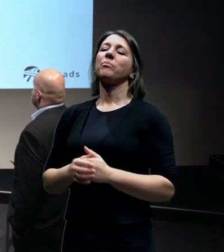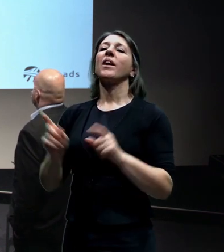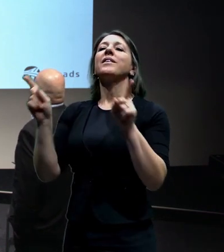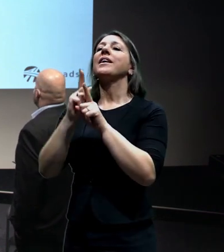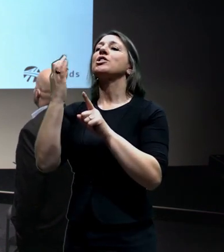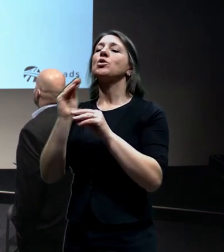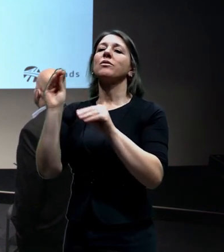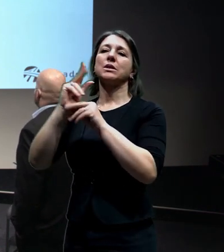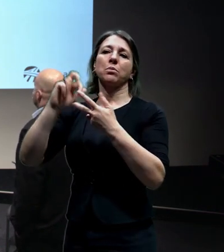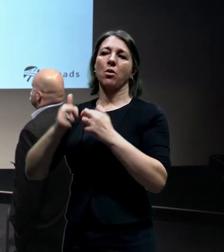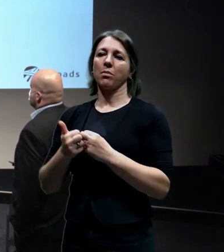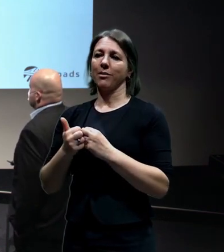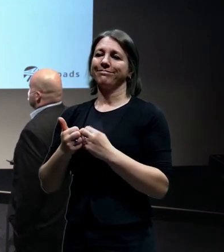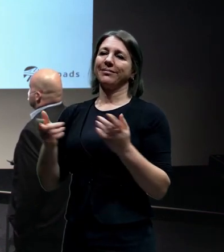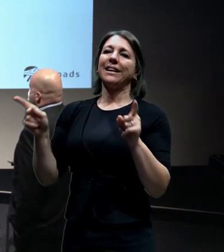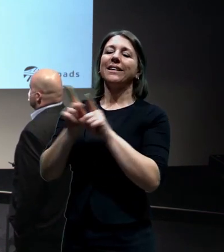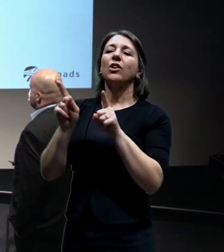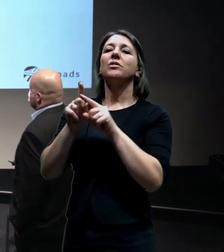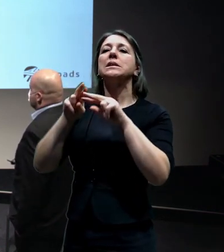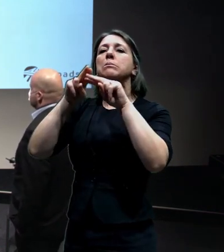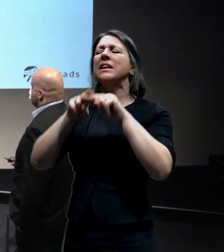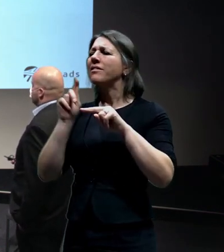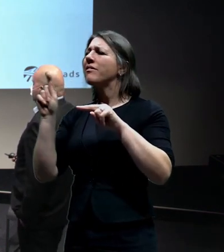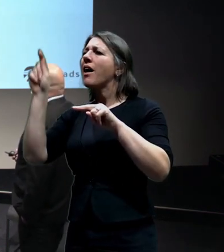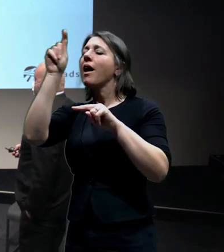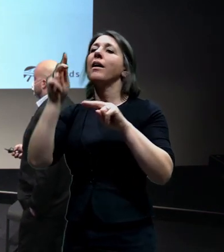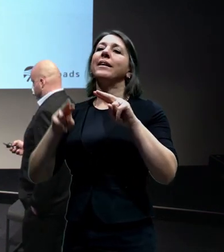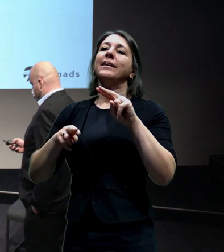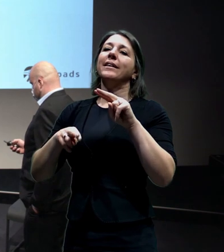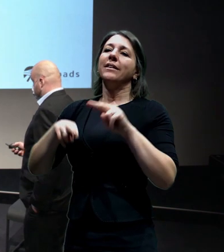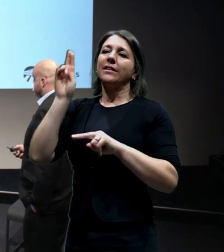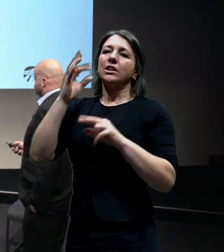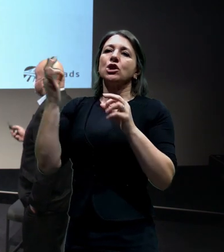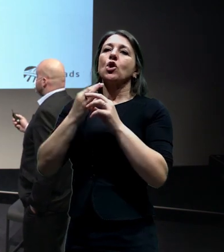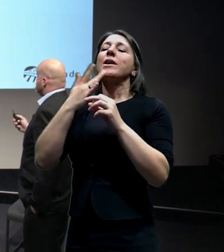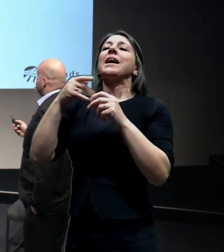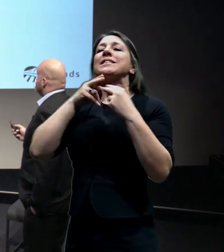zůstávají problematické, zejména ty rozplety.